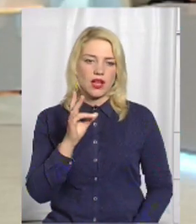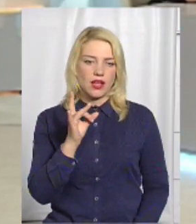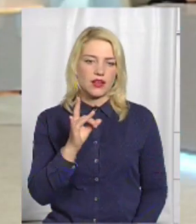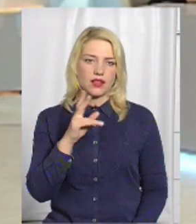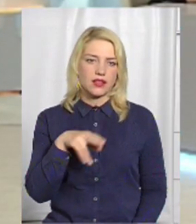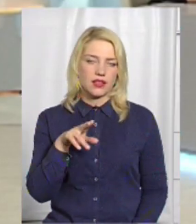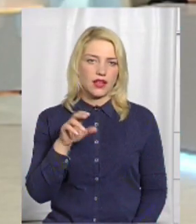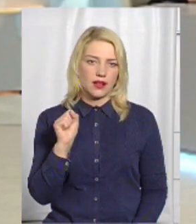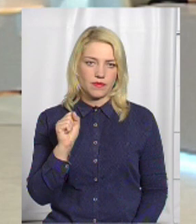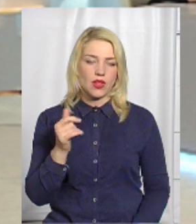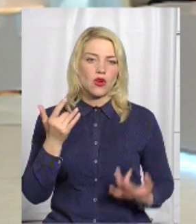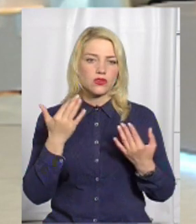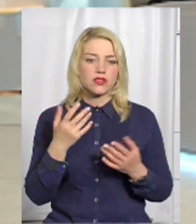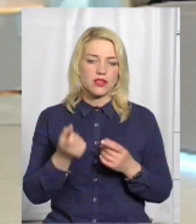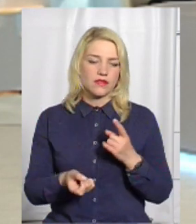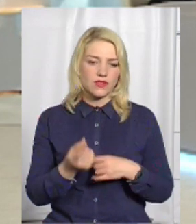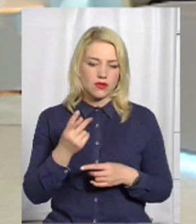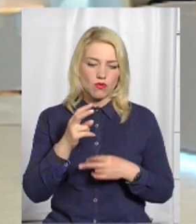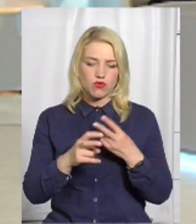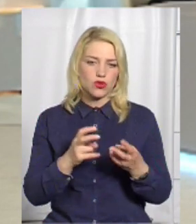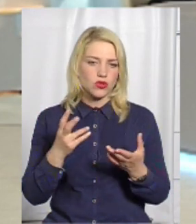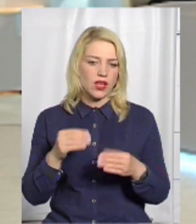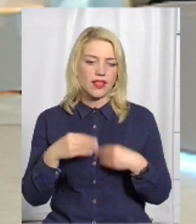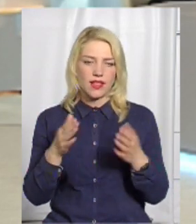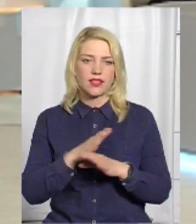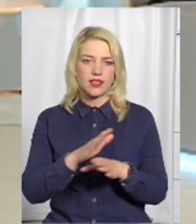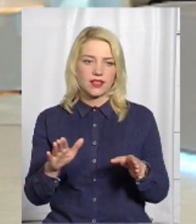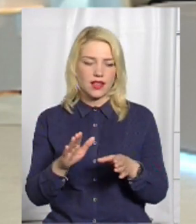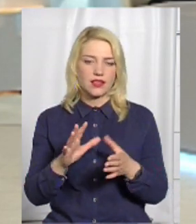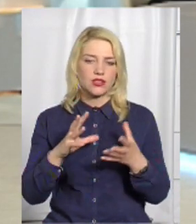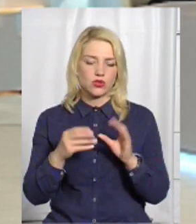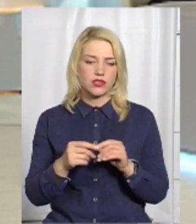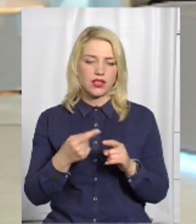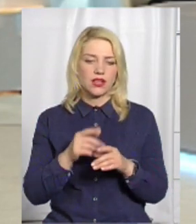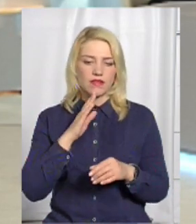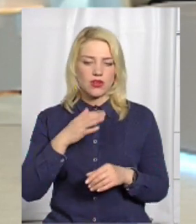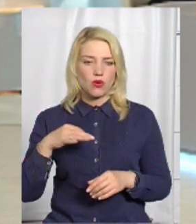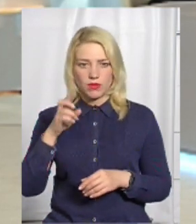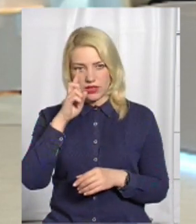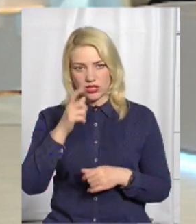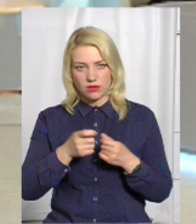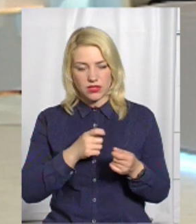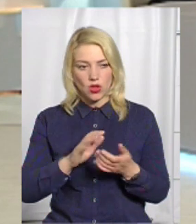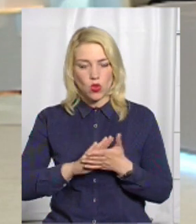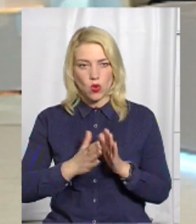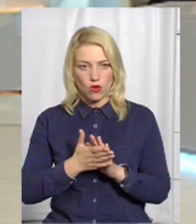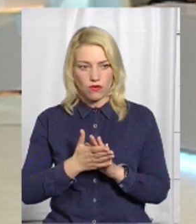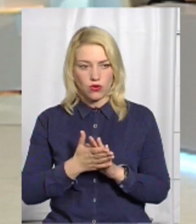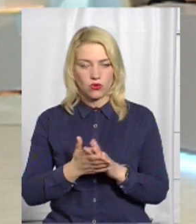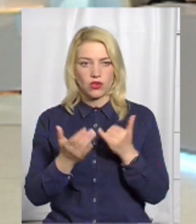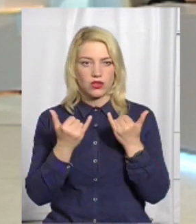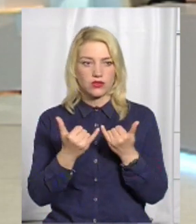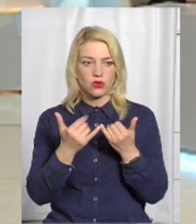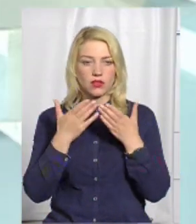тому що, як виявилося, пошуки не дали результату в нашій облдержадміністрації, договору на сьогодні